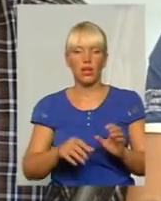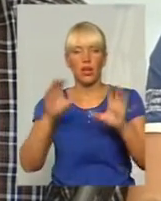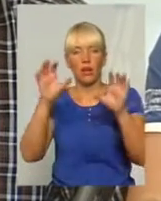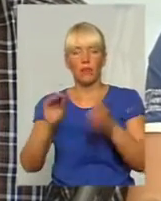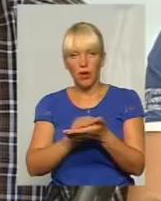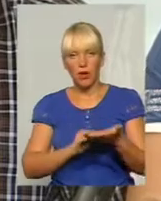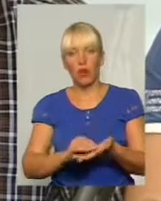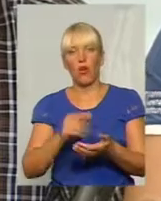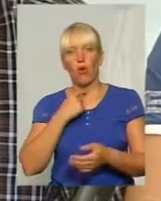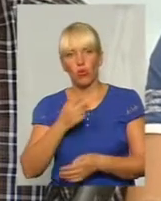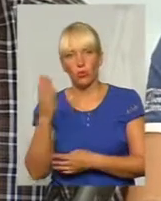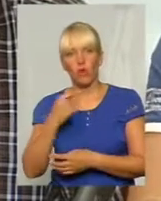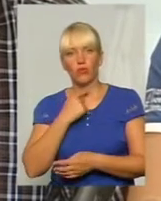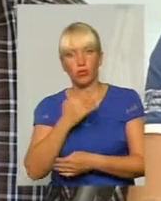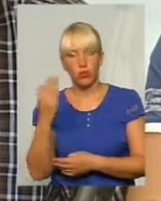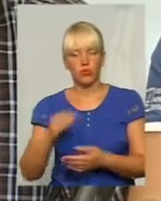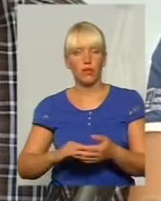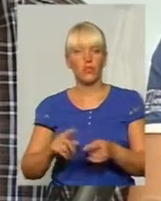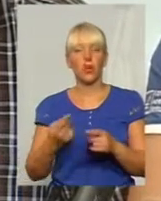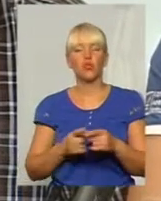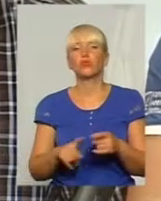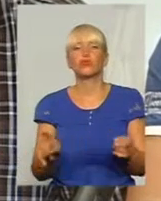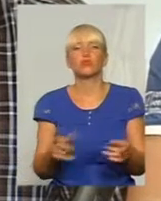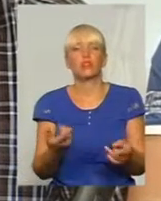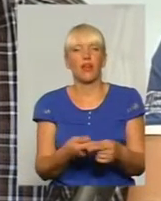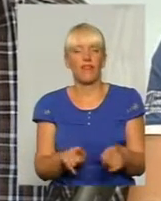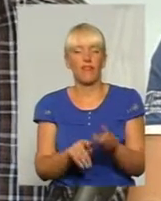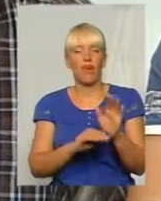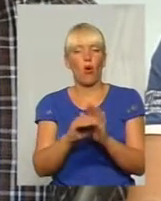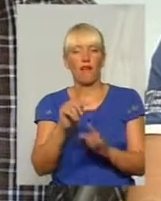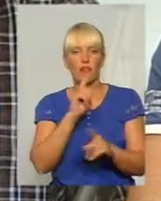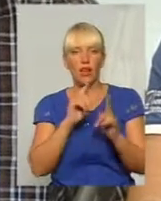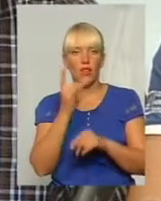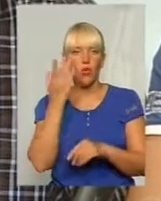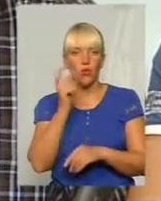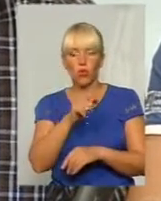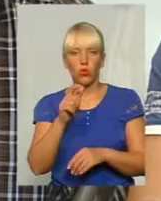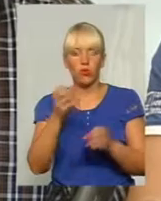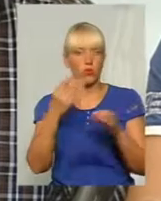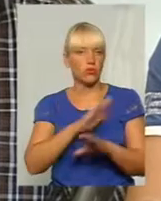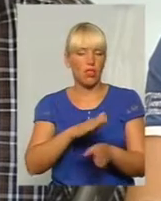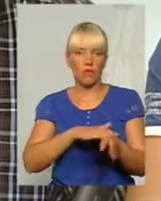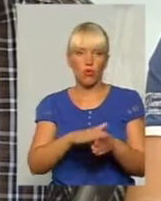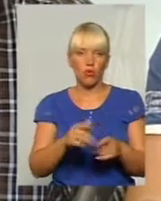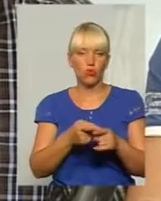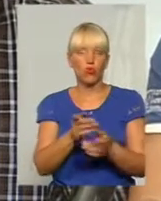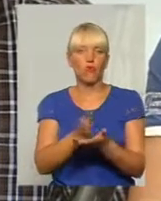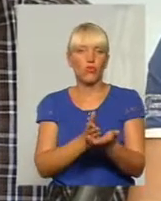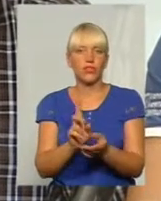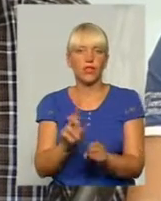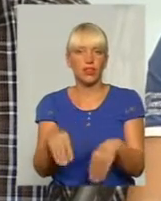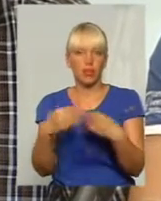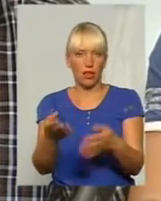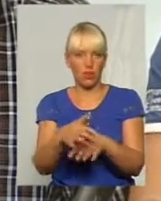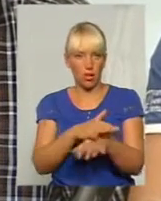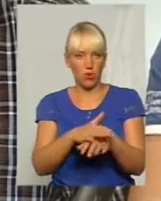повторне, там, уточнення і так далі. Ну, що це за така Верховна Рада, вибачте? Коли люди просто не виконують ці функції, на які вони покладені. Вважаєш